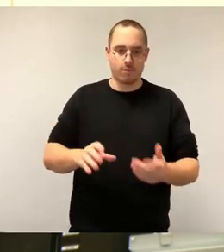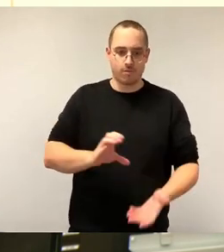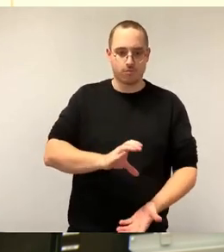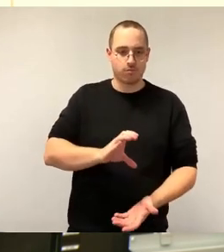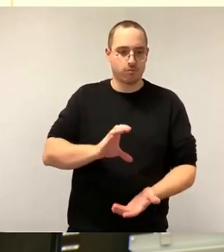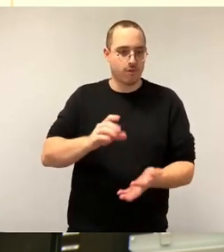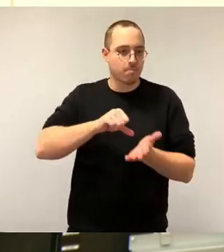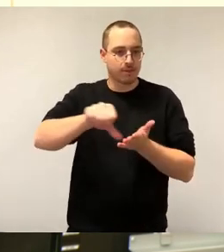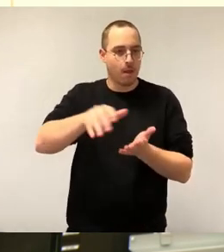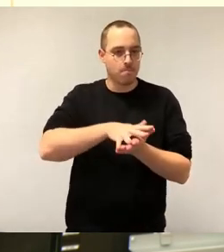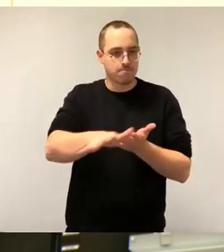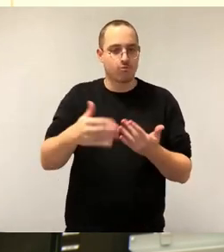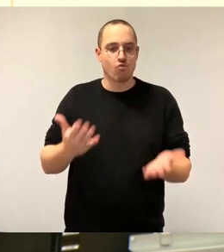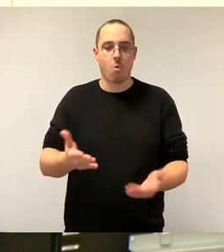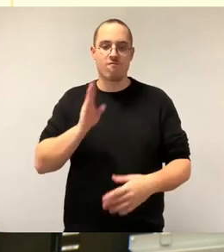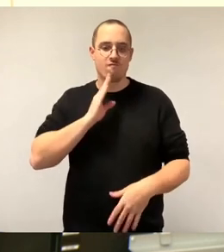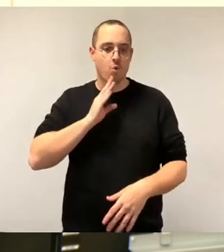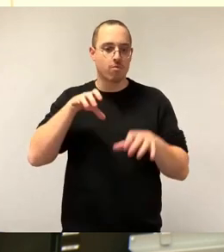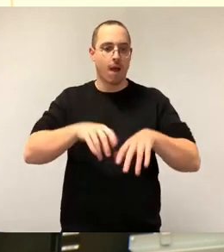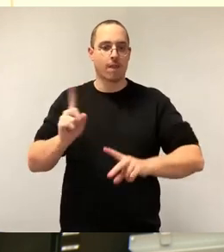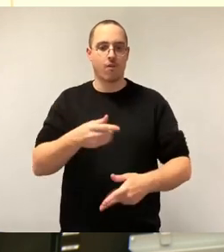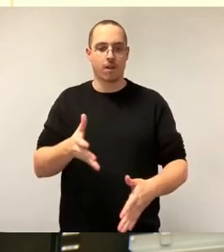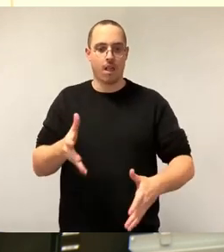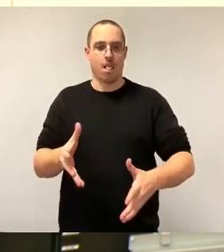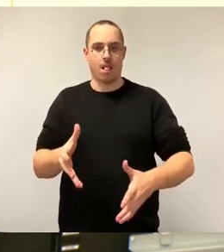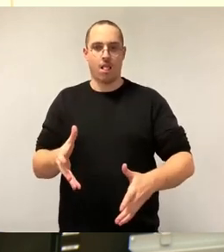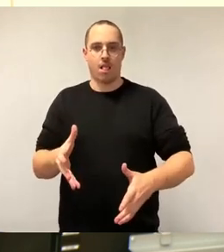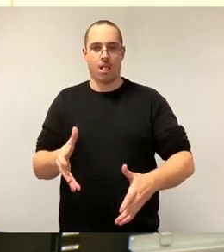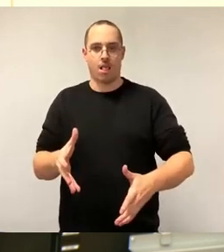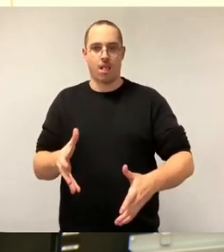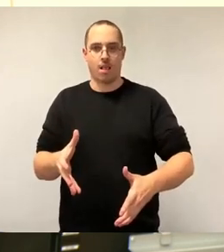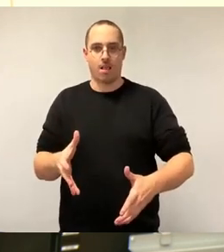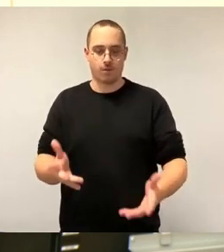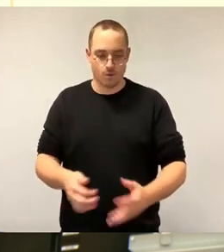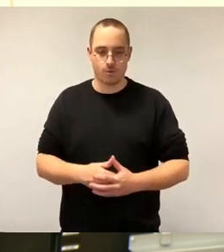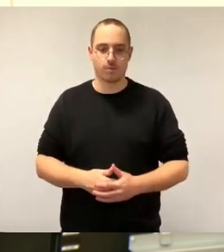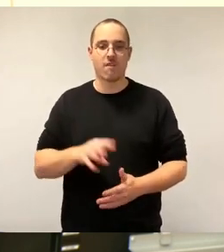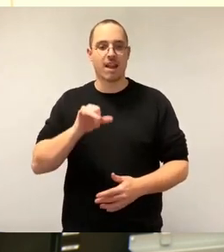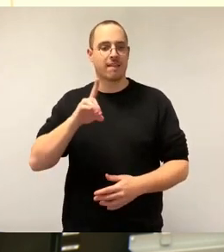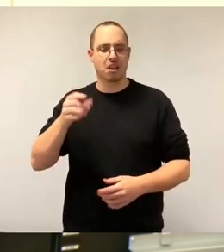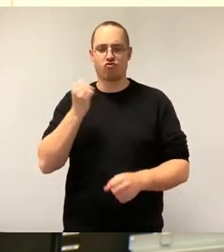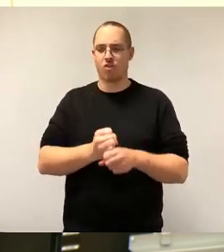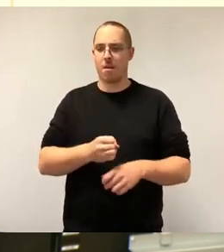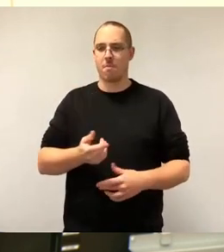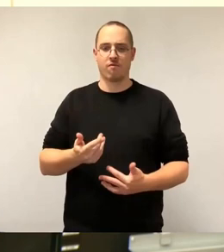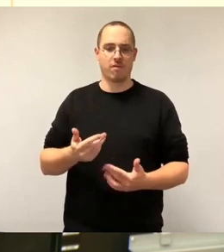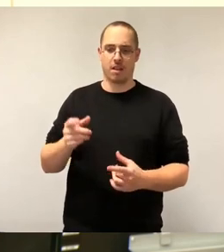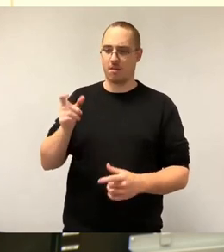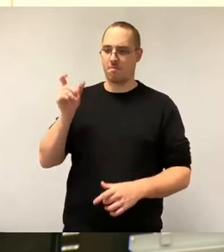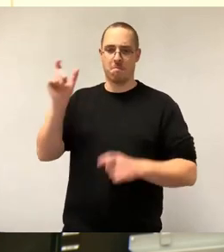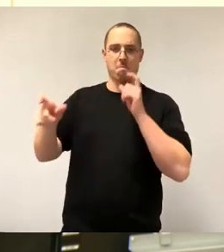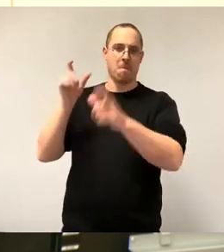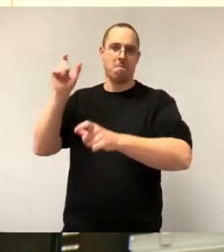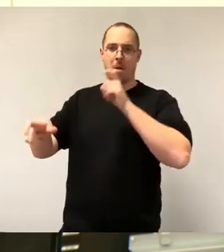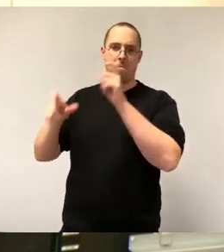Außerdem ist auch falsch, die WID wurde immer angefeindet, auch von der CDU, obwohl sie es mitgetragen hat. Das erkennen wir auch